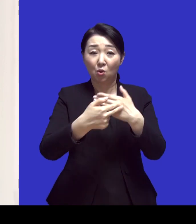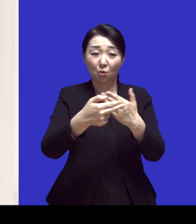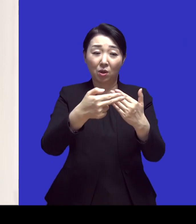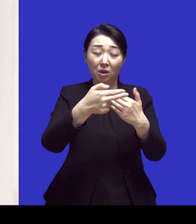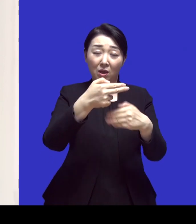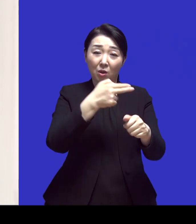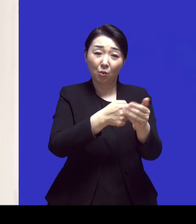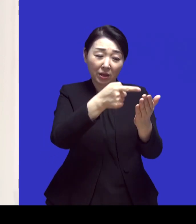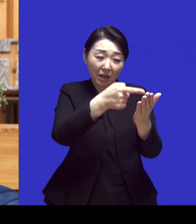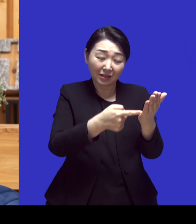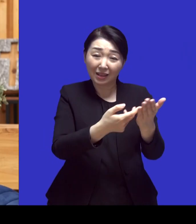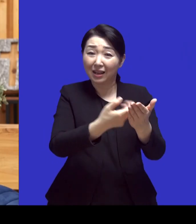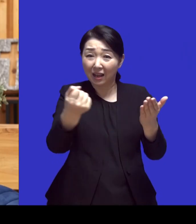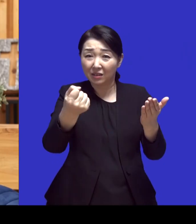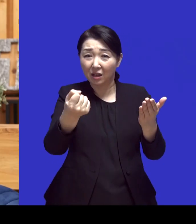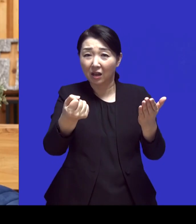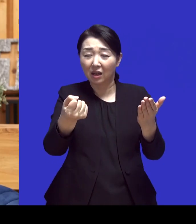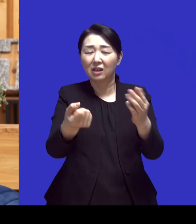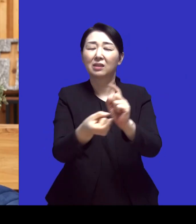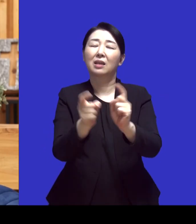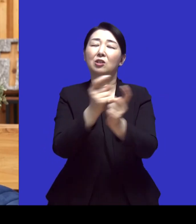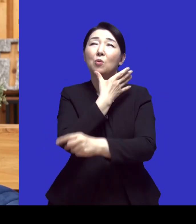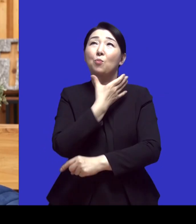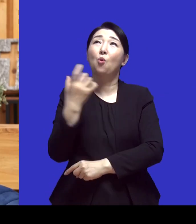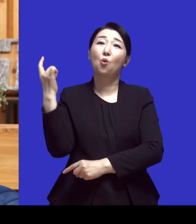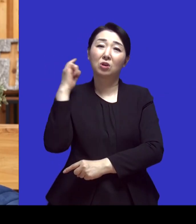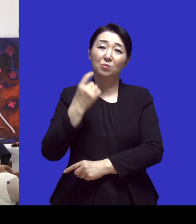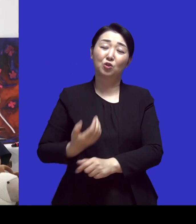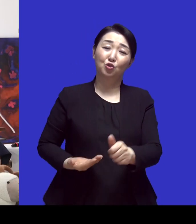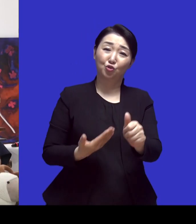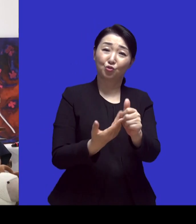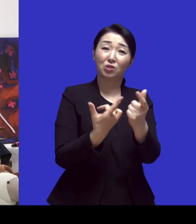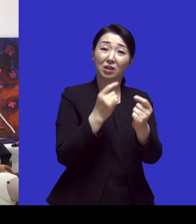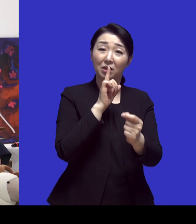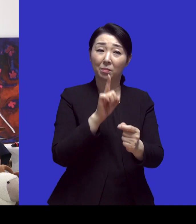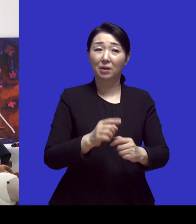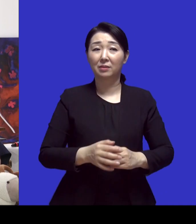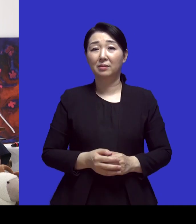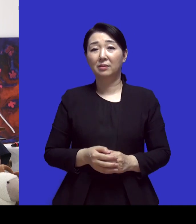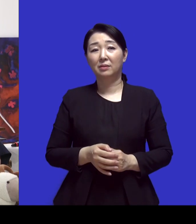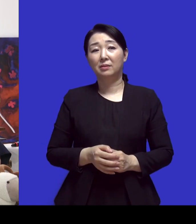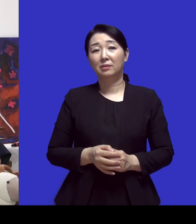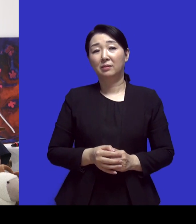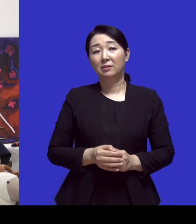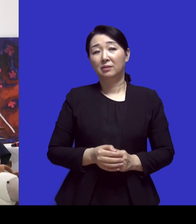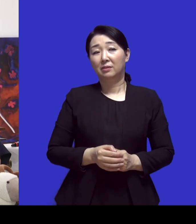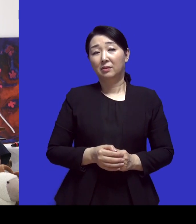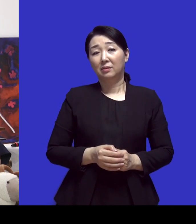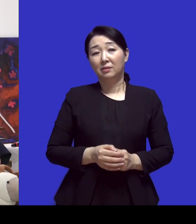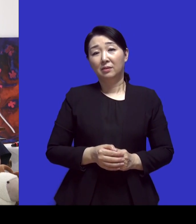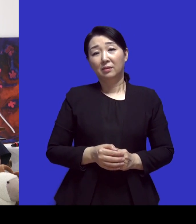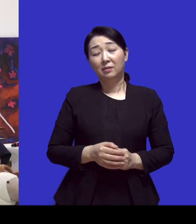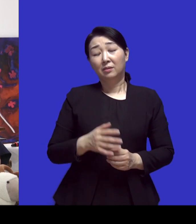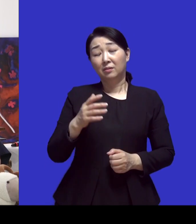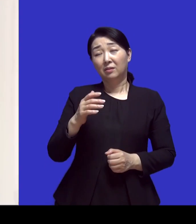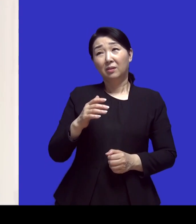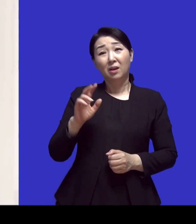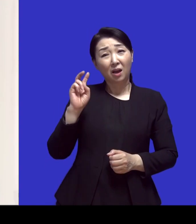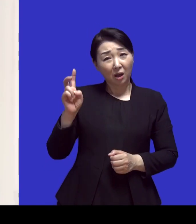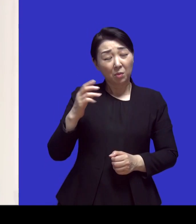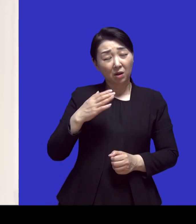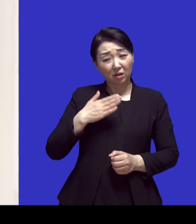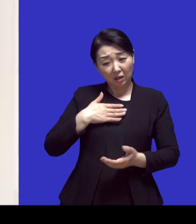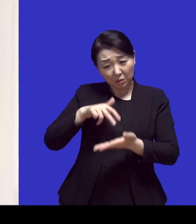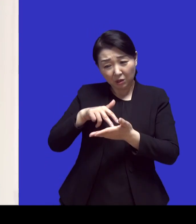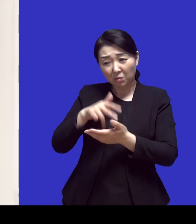지어주신 것 같다 라는 얘기를 해주셨어요 아 저는 하나님 그 땅 그렇게 되면 어떻게 원망스러웠을 것